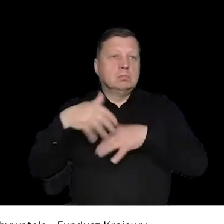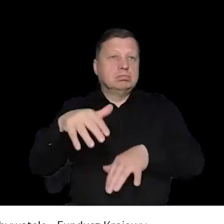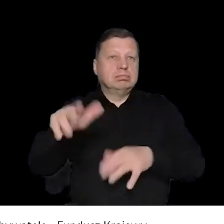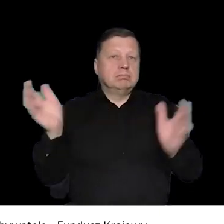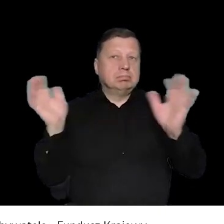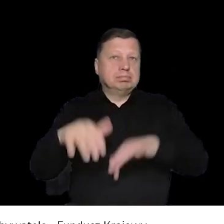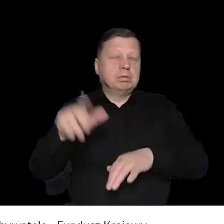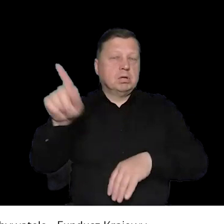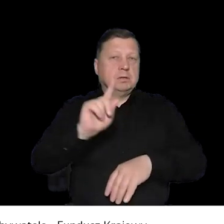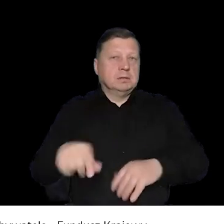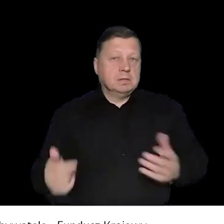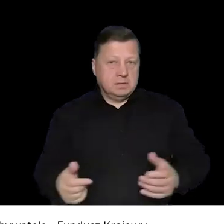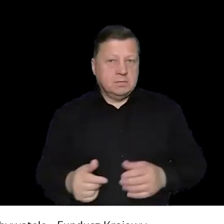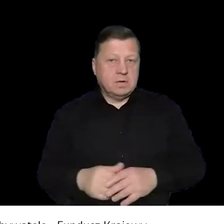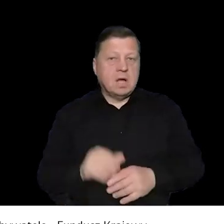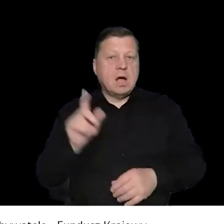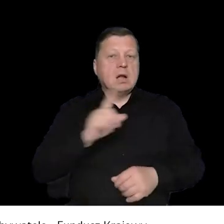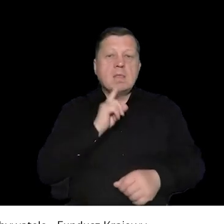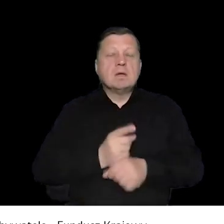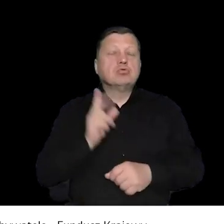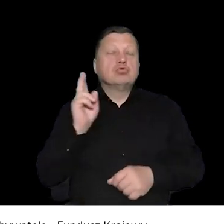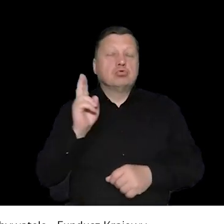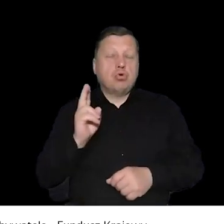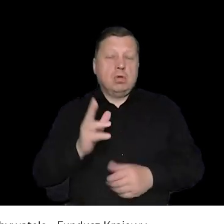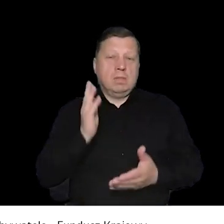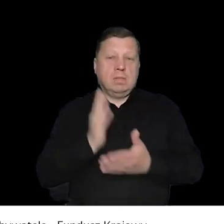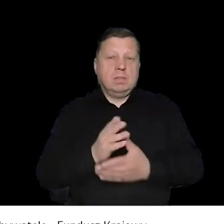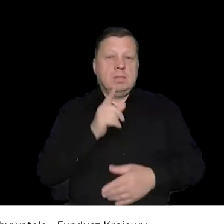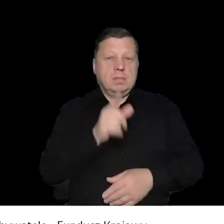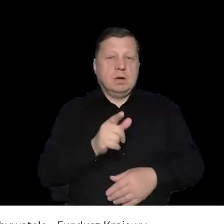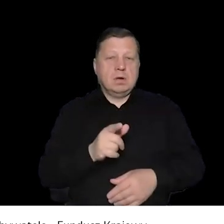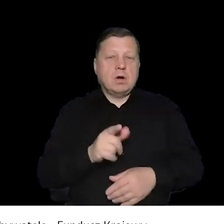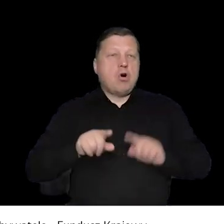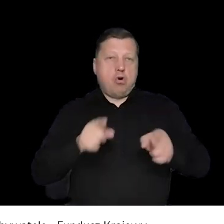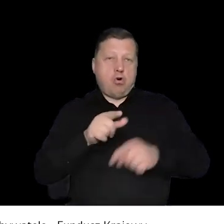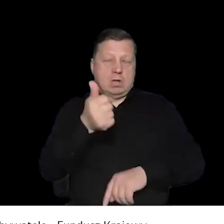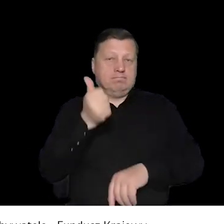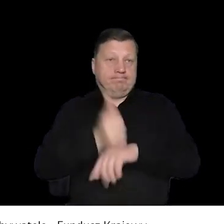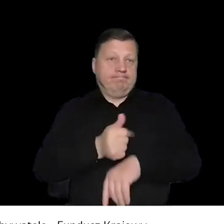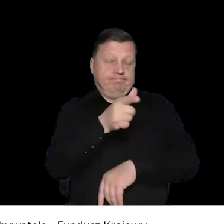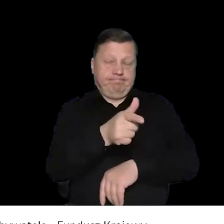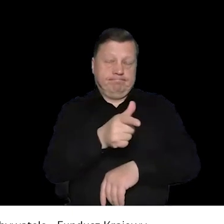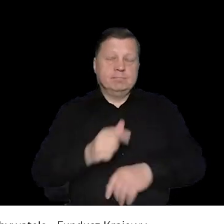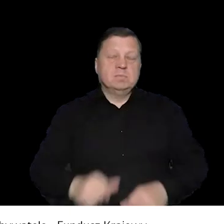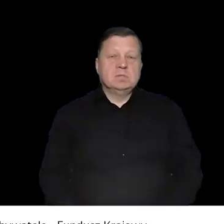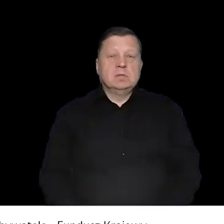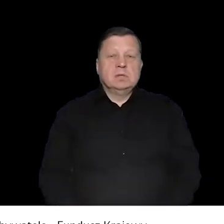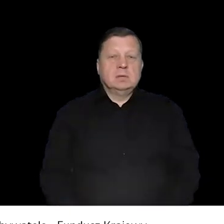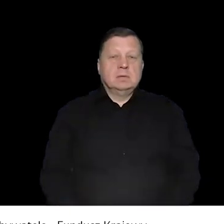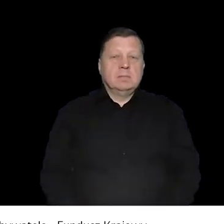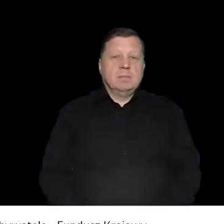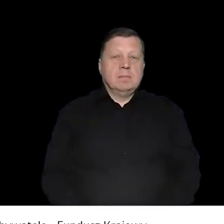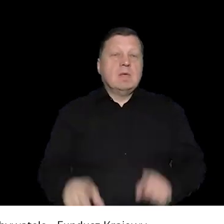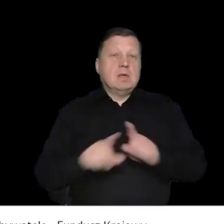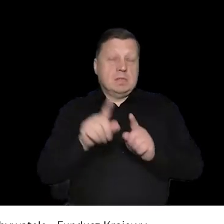obowiązek rzeczywiście zgłaszczenia do organizatora, że widzi potrzebę rozwiązania takiego zgromadzenia. Natomiast taką decyzję może podjąć